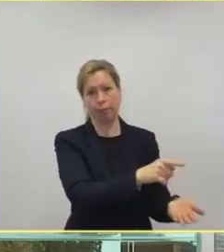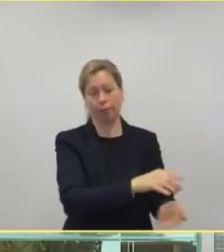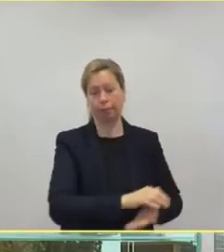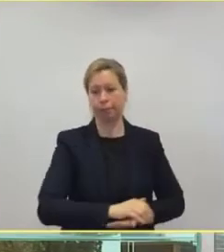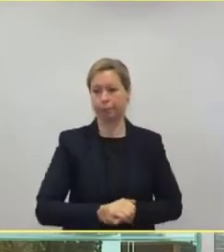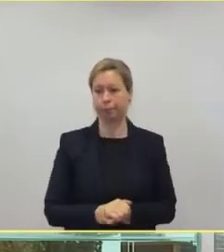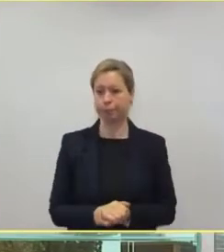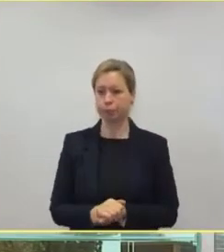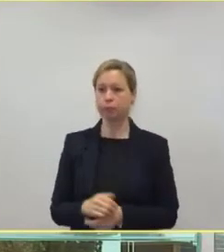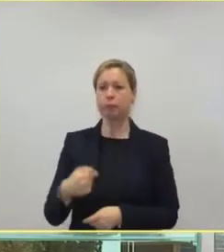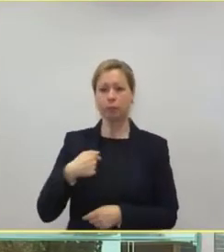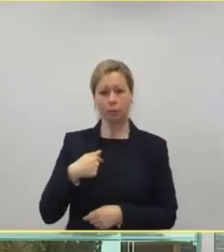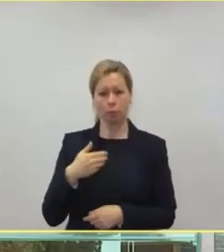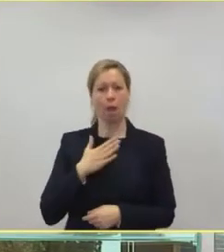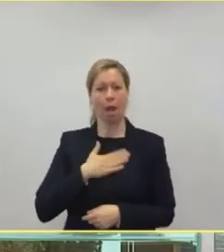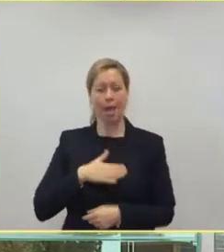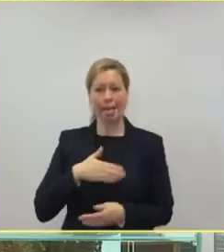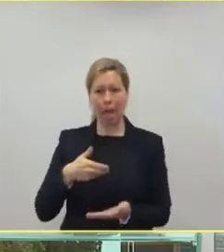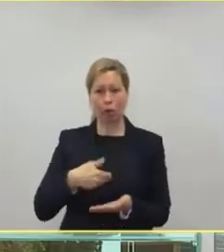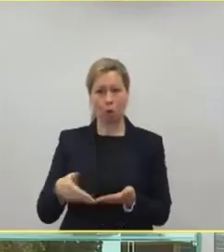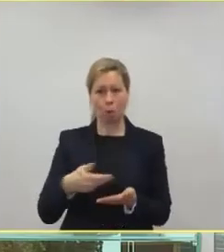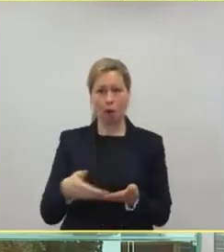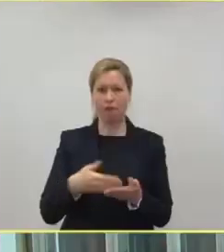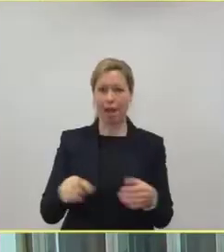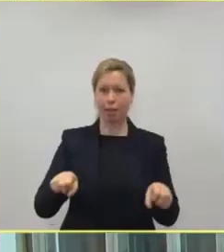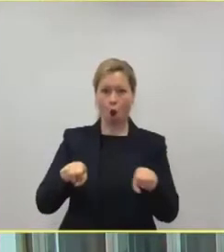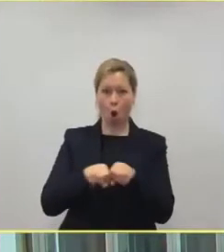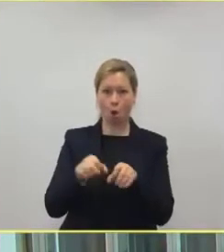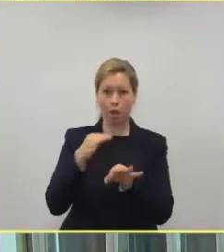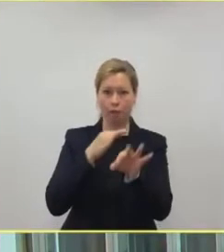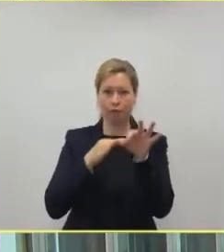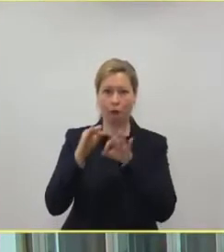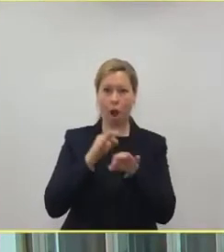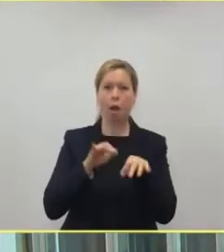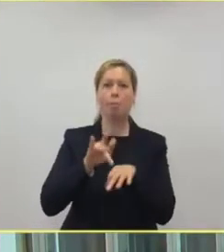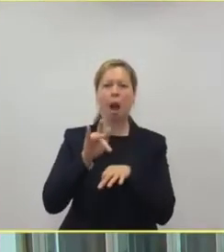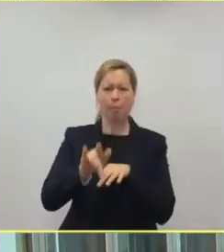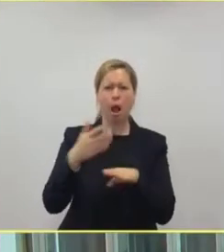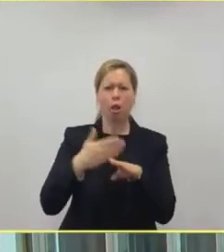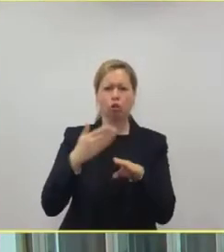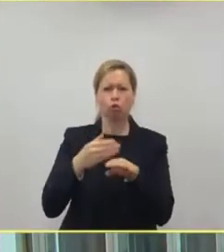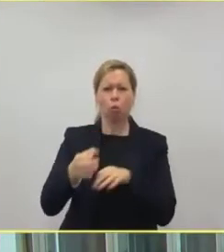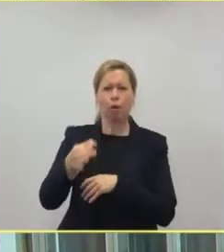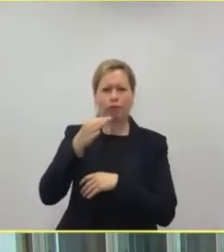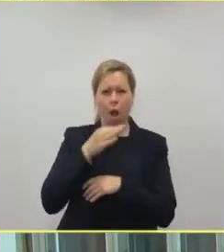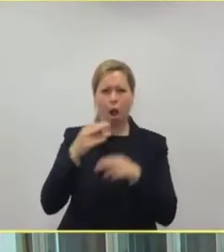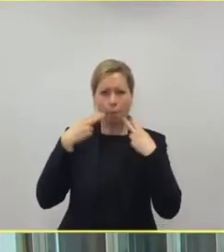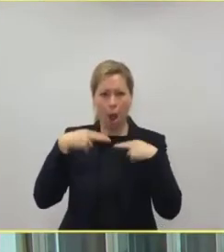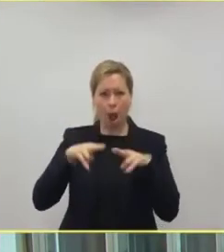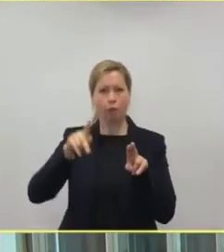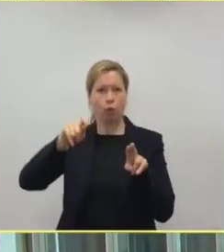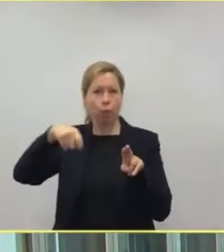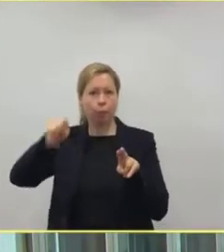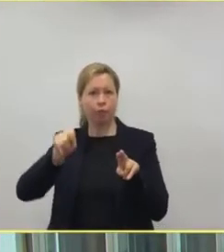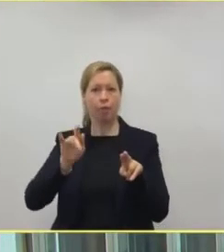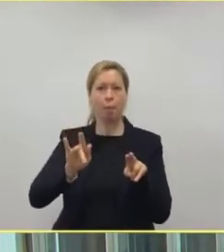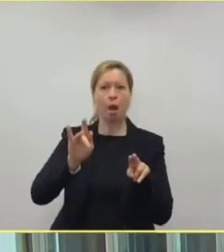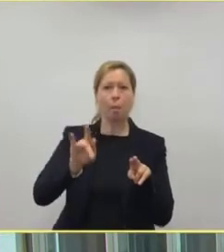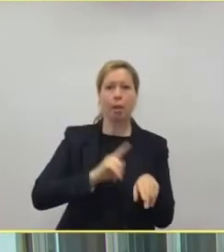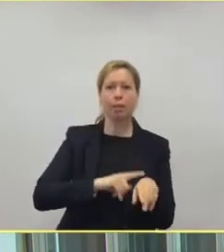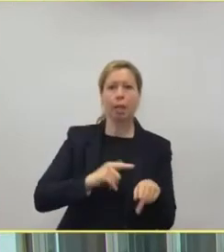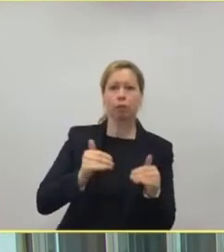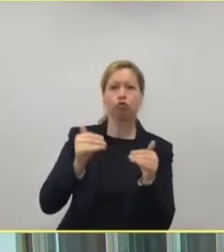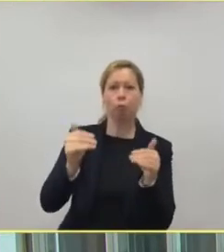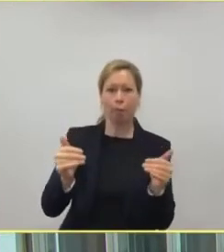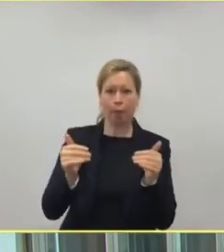den Online-Fragen weiter. Die schleppen manchmal etwas nach. Da sind die Fragen schon beantwortet, aber die stehen dann ja da drin, und ich lese die aber trotzdem so